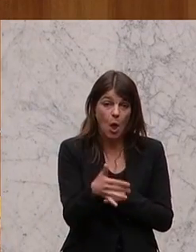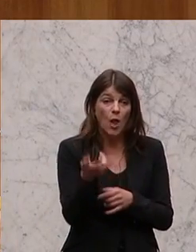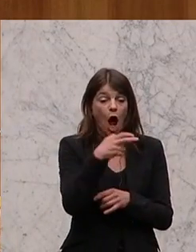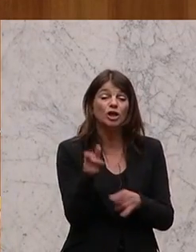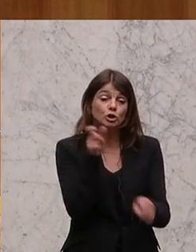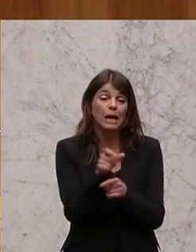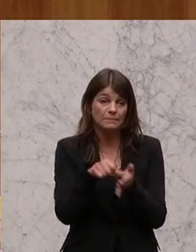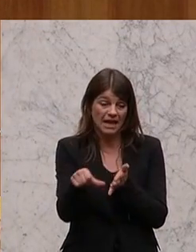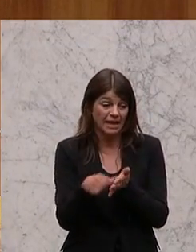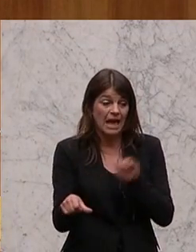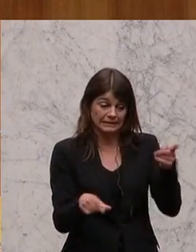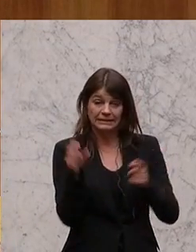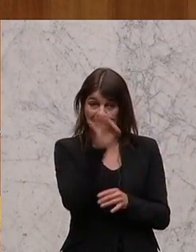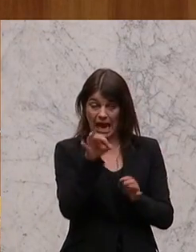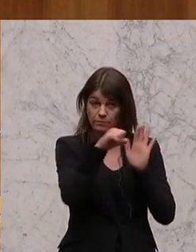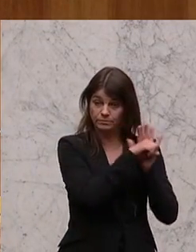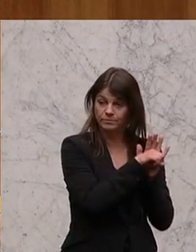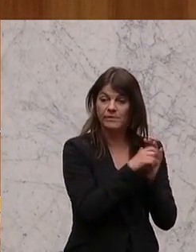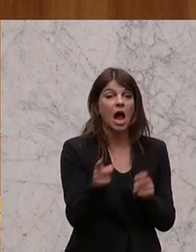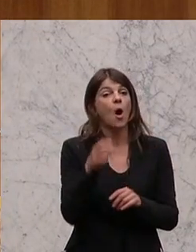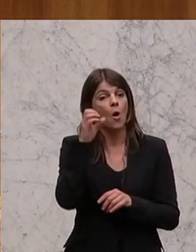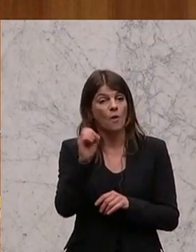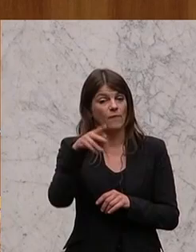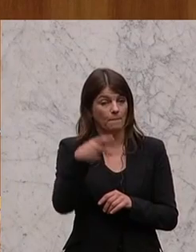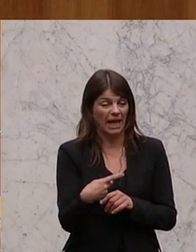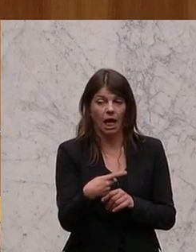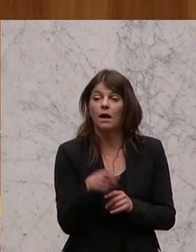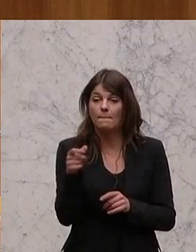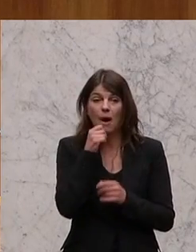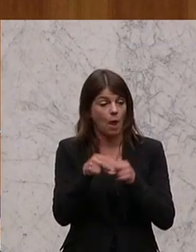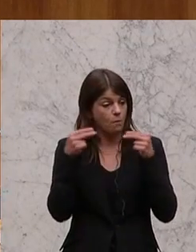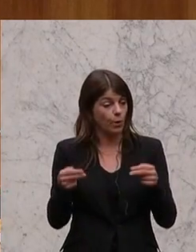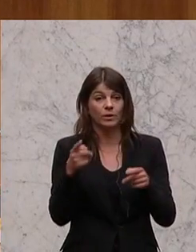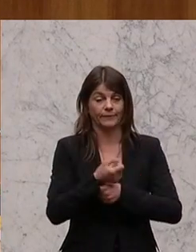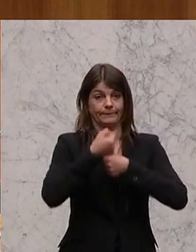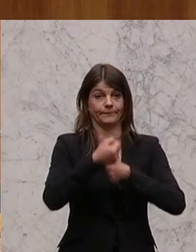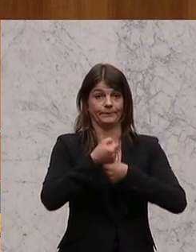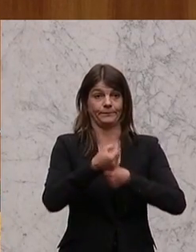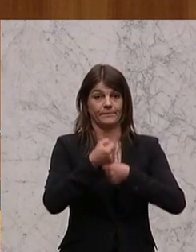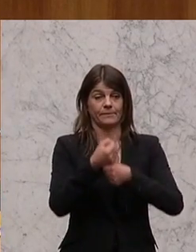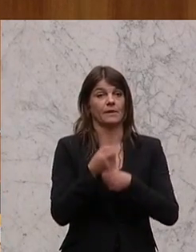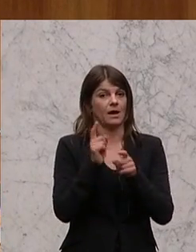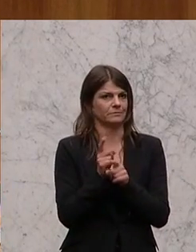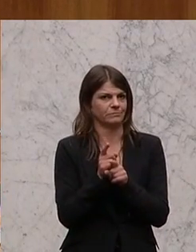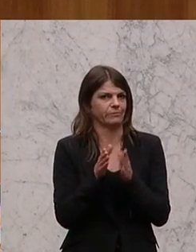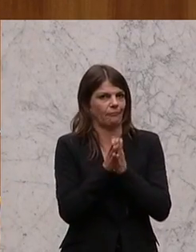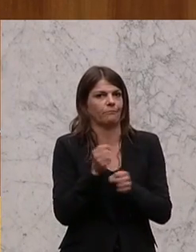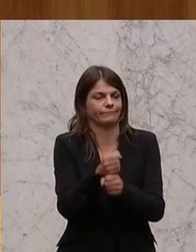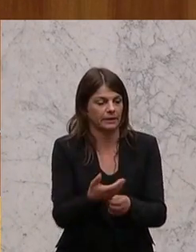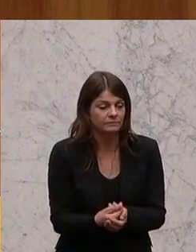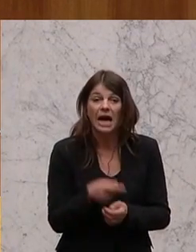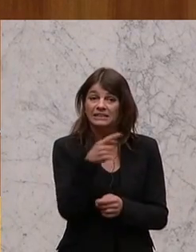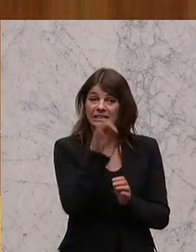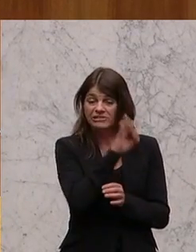Zwangsbeiträge. Dieses Zeichen, was der ÖVP-Bauernbund wie eine Monstranz bei der Fronleichnamsprozession vor sich herträgt. Dieses Zeichen hat